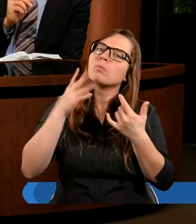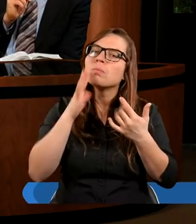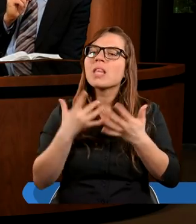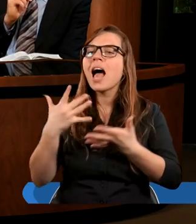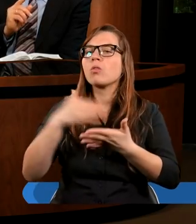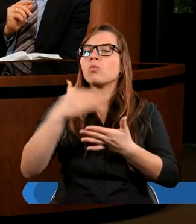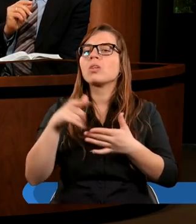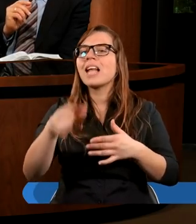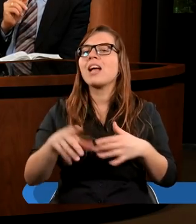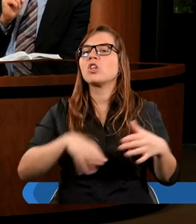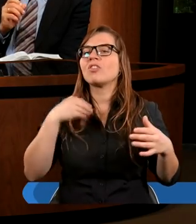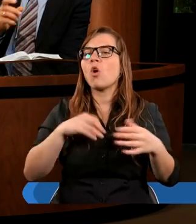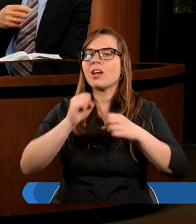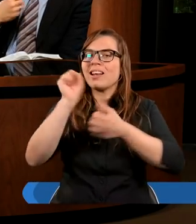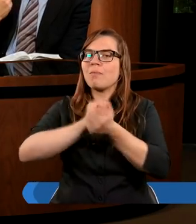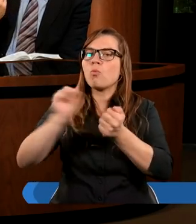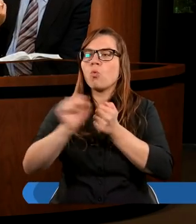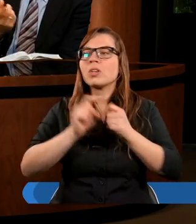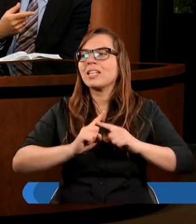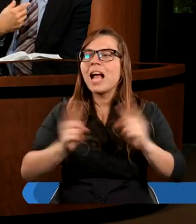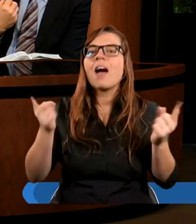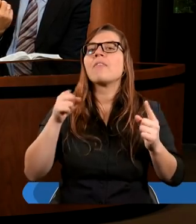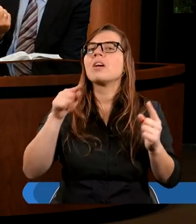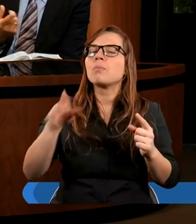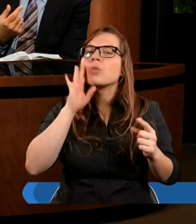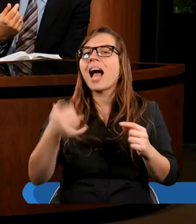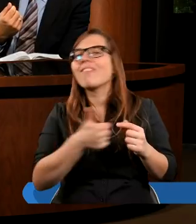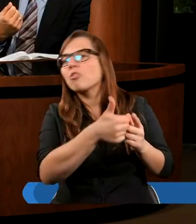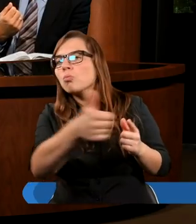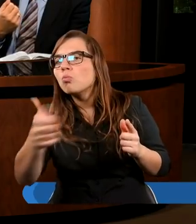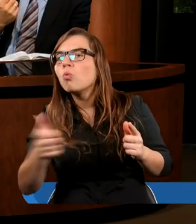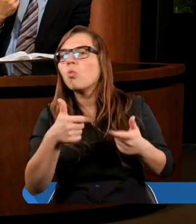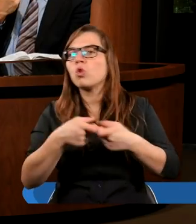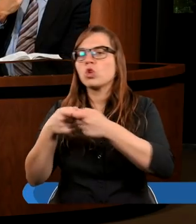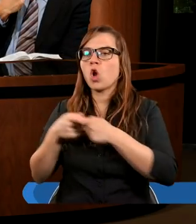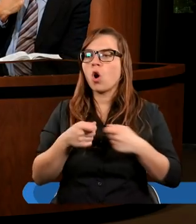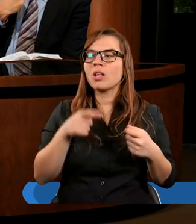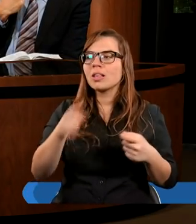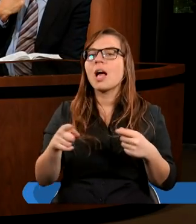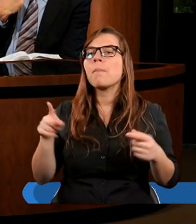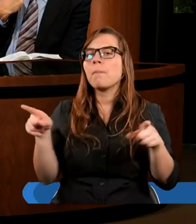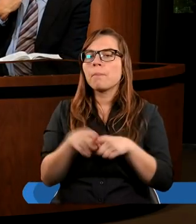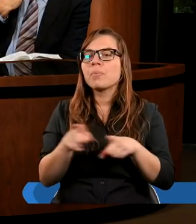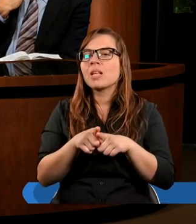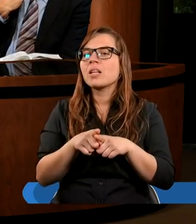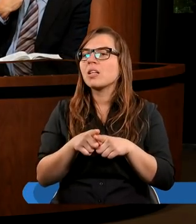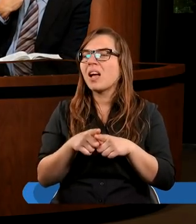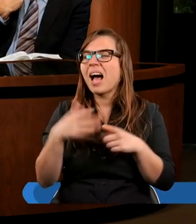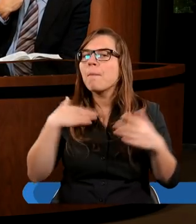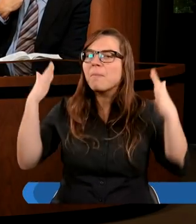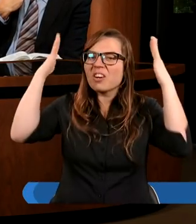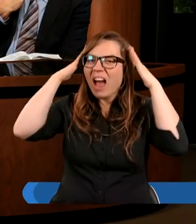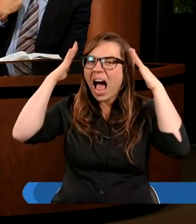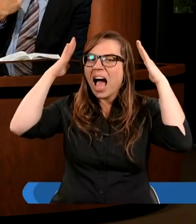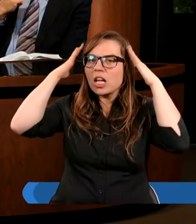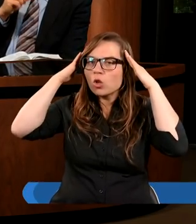tej świątyni. I też tą świątynię, którą tworzymy jako wspólnota. Tak? I musimy cały czas mieć tą świadomość